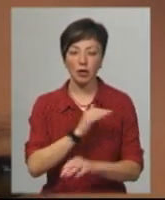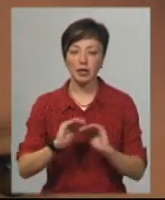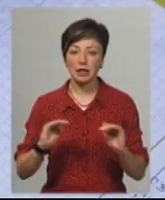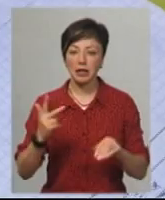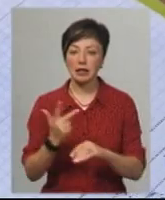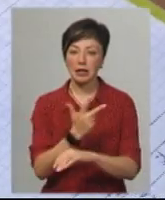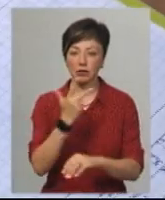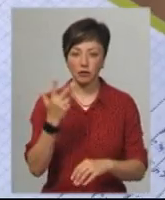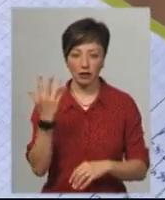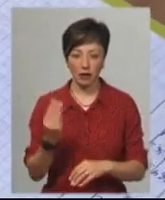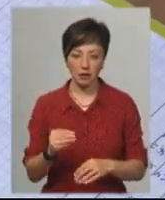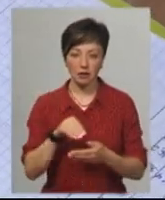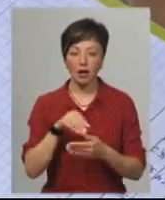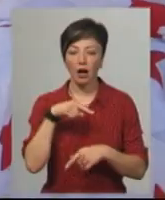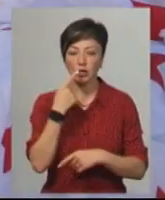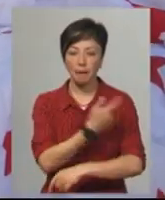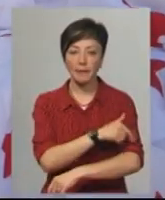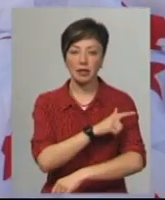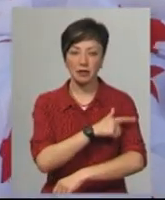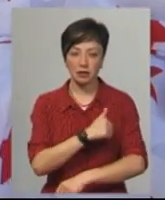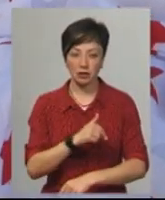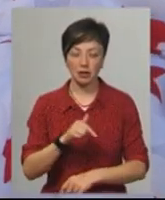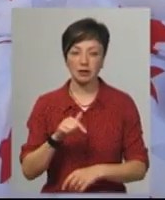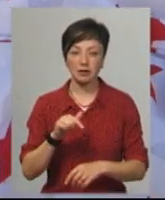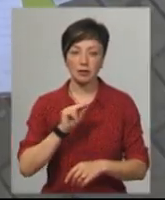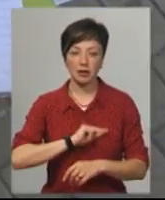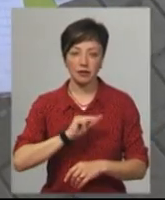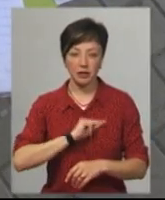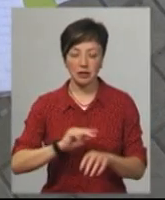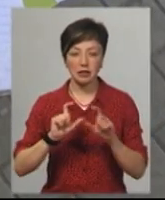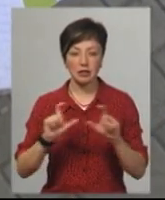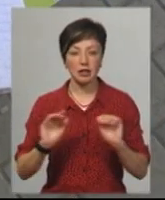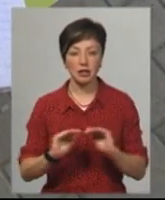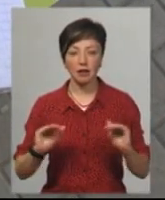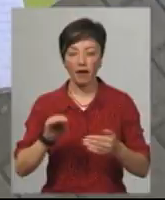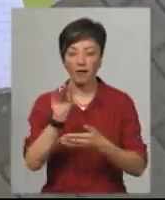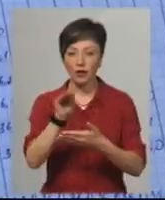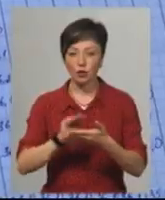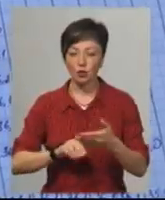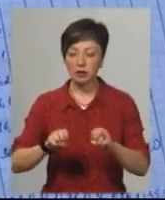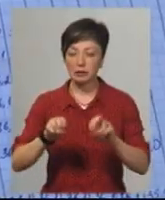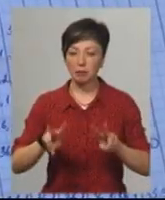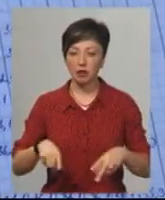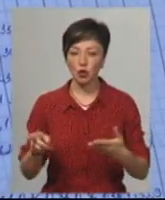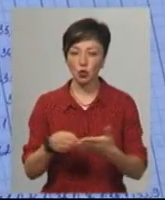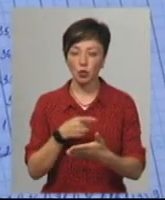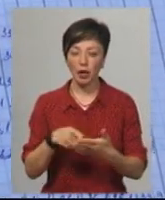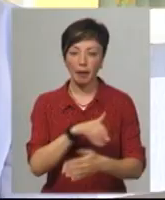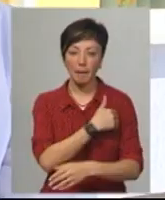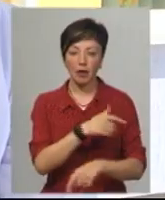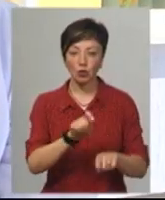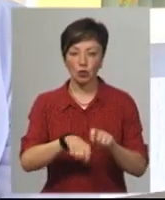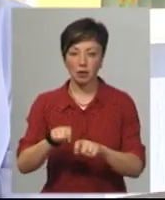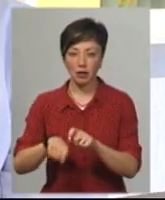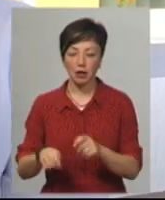тричі на день. Зазначає старша медична сестра дитсадка Руслана Цимбалюк. Усе фіксують у спеціальному журналі температурного скринінгу.